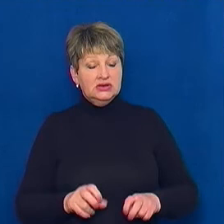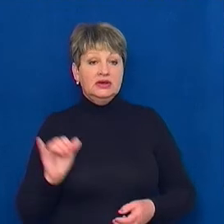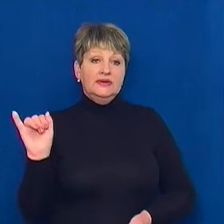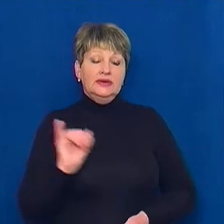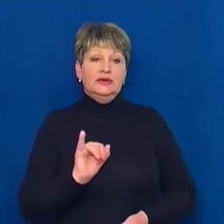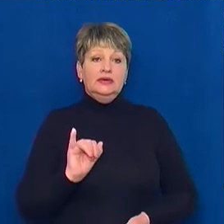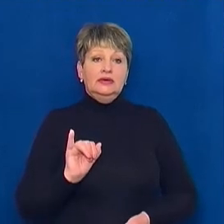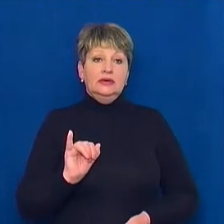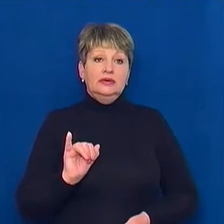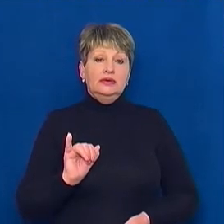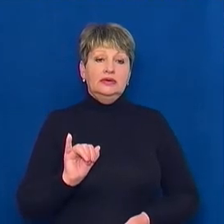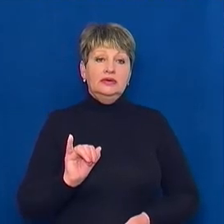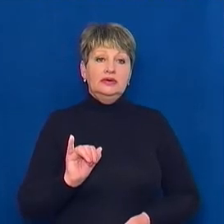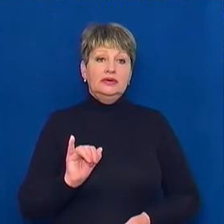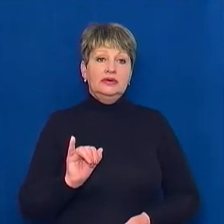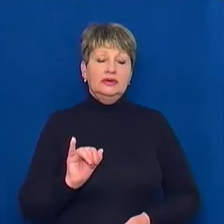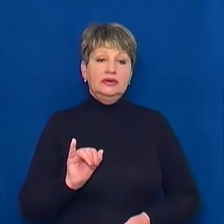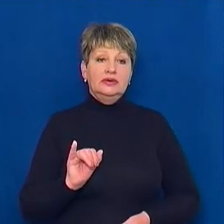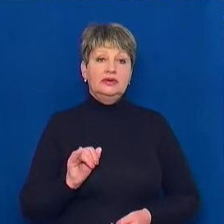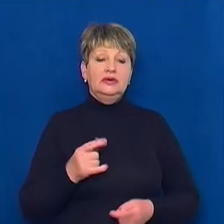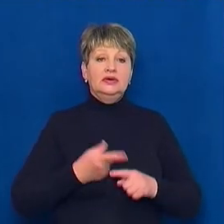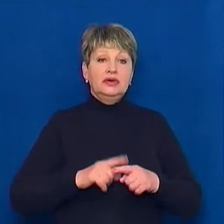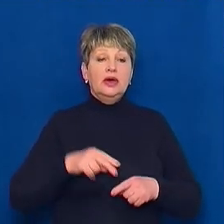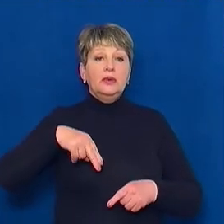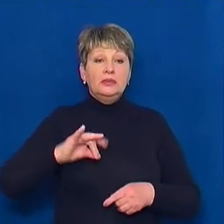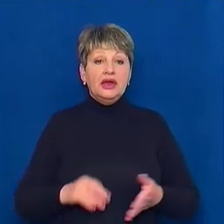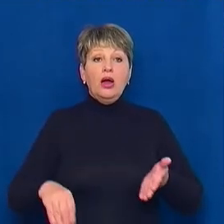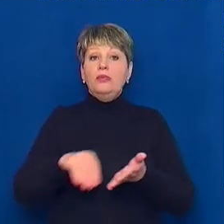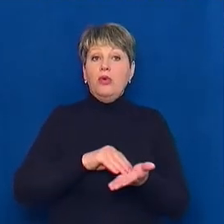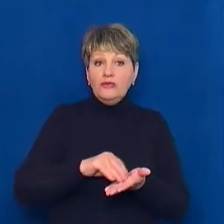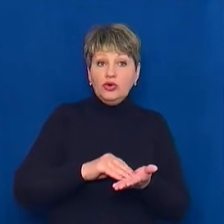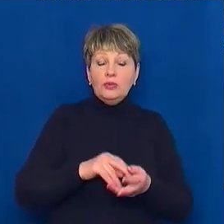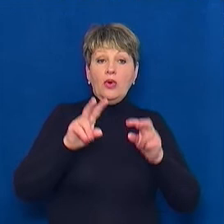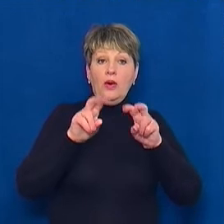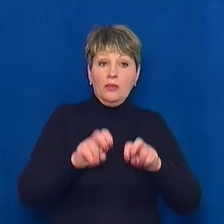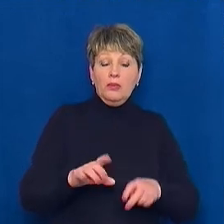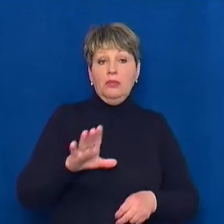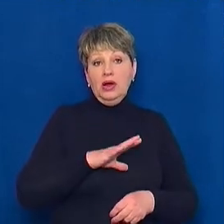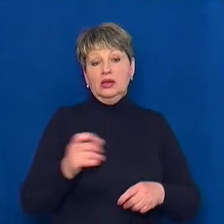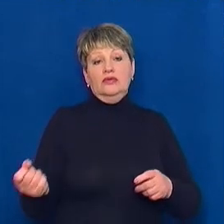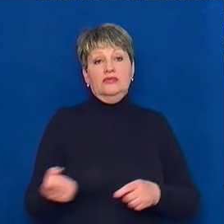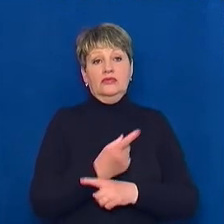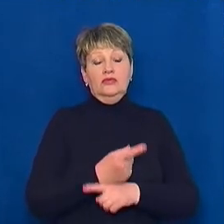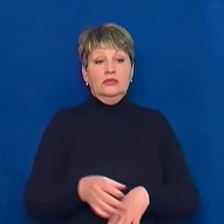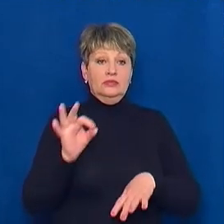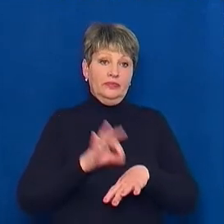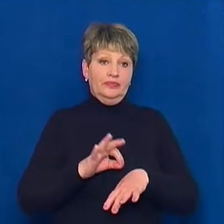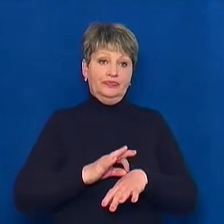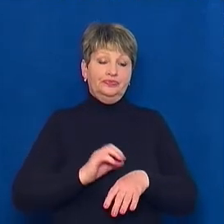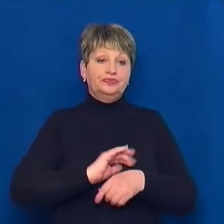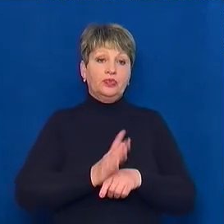при очередному обстеженні було виявлено ковід-19.